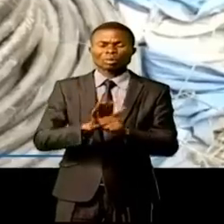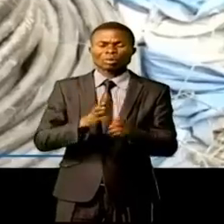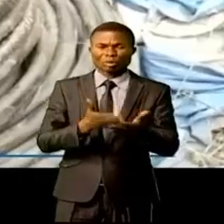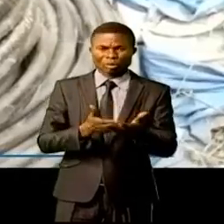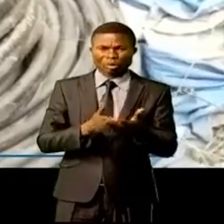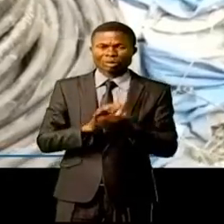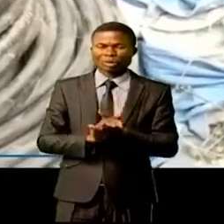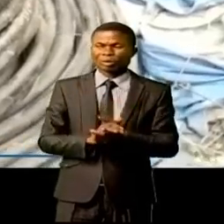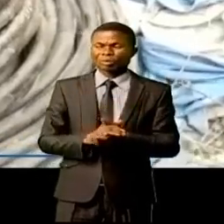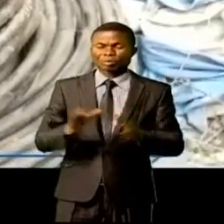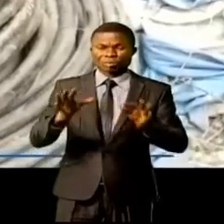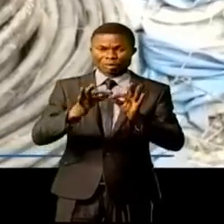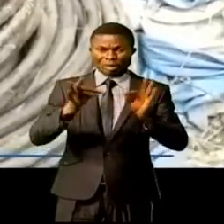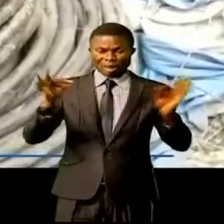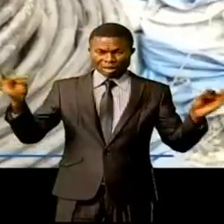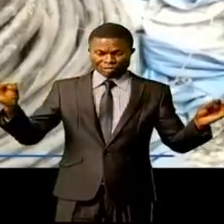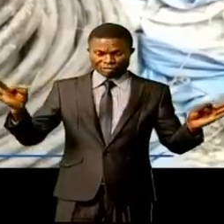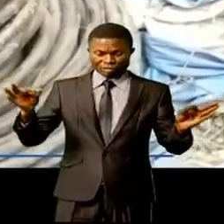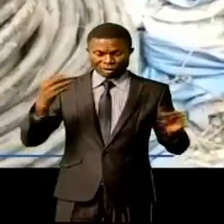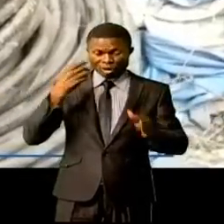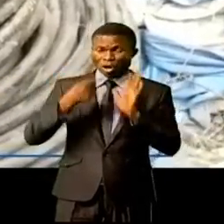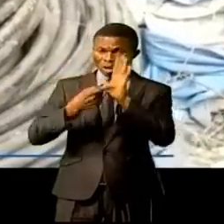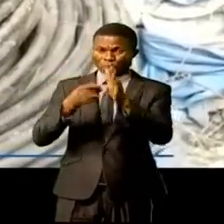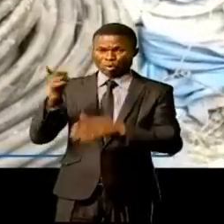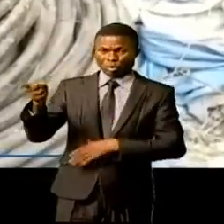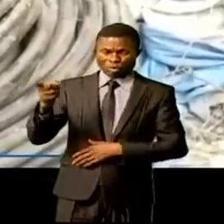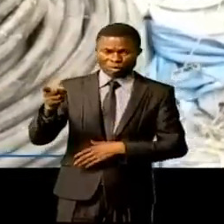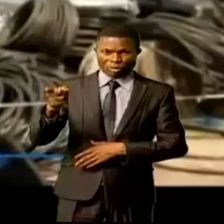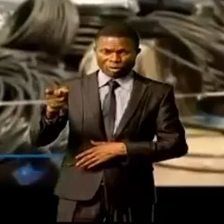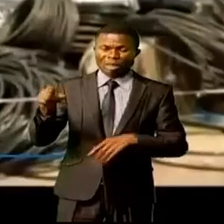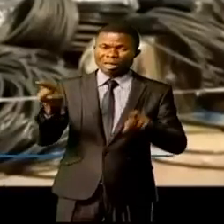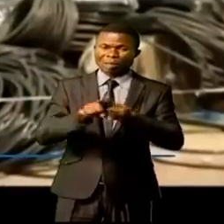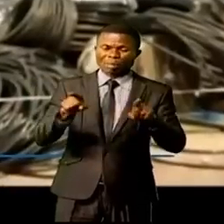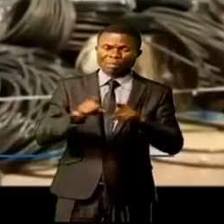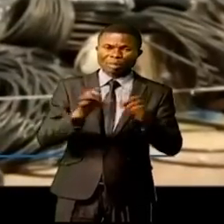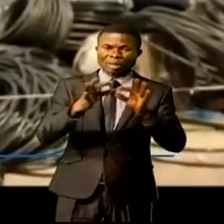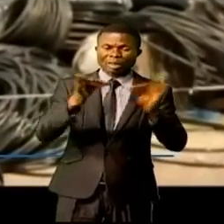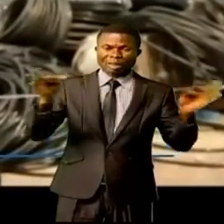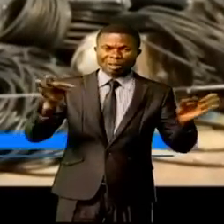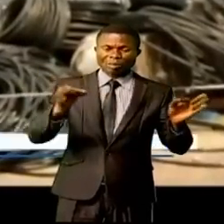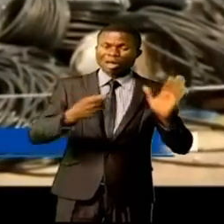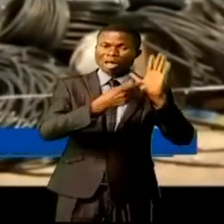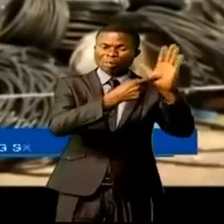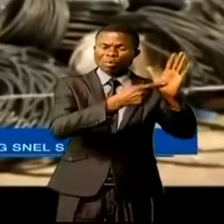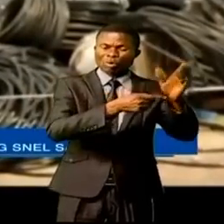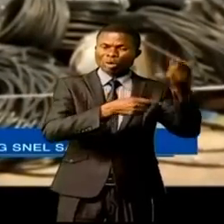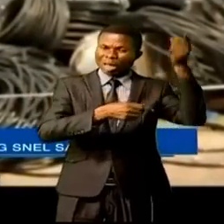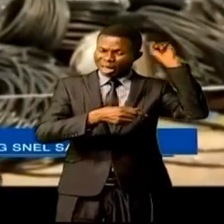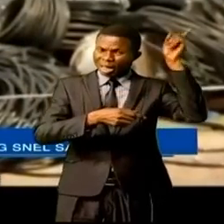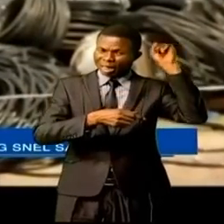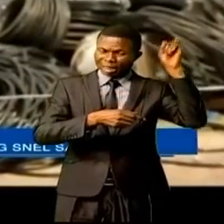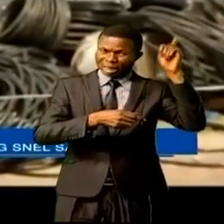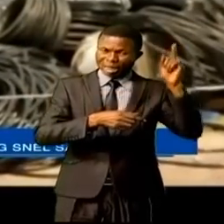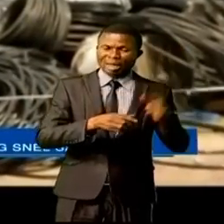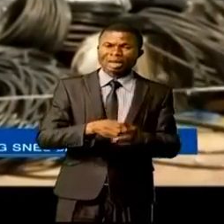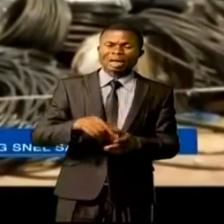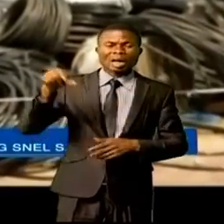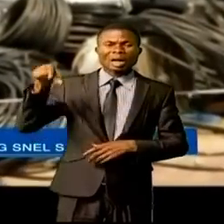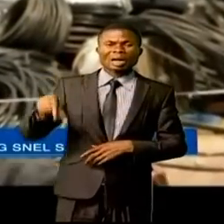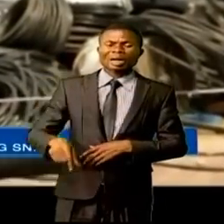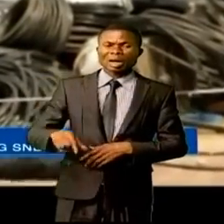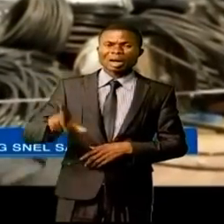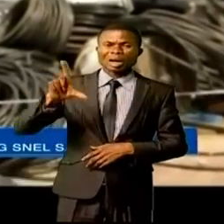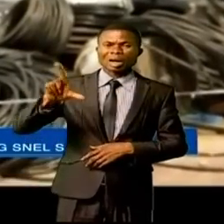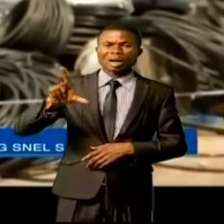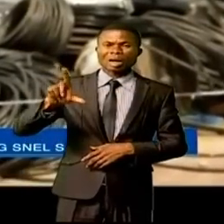Ici, le câble que vous voyez derrière moi, ça n'a rien à voir avec les lots de câbles qu'on a montrés dans une parcelle à Canlouka. Ici,